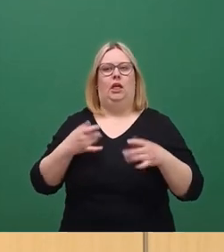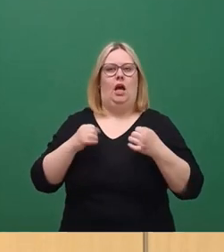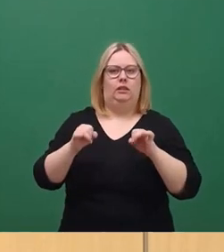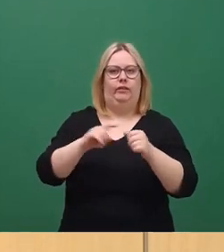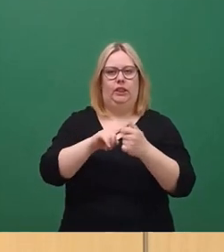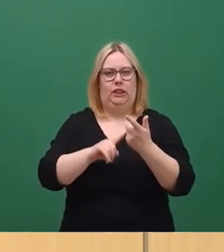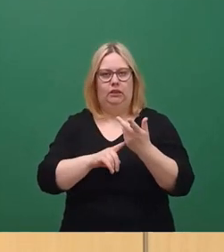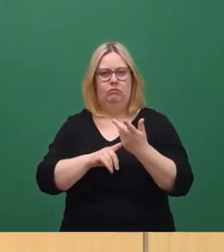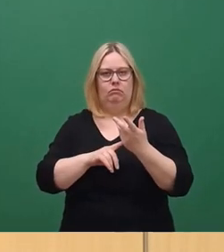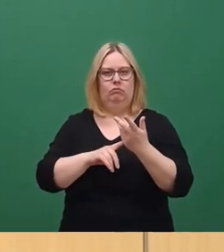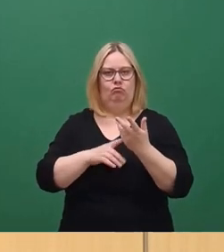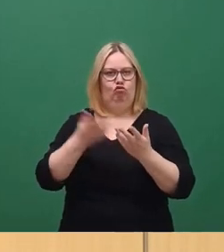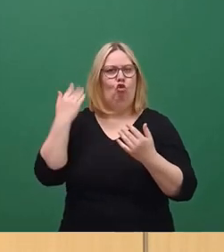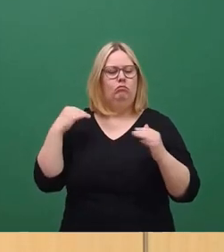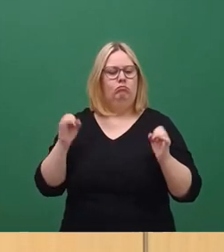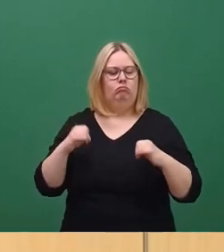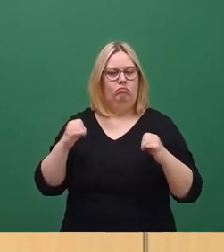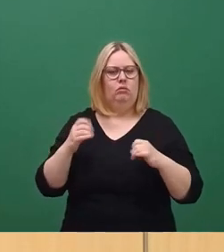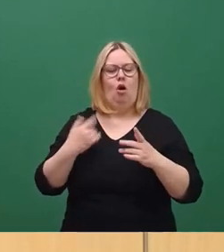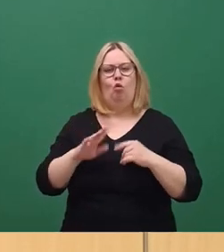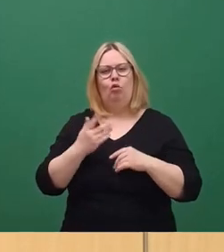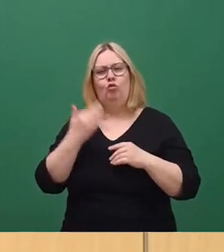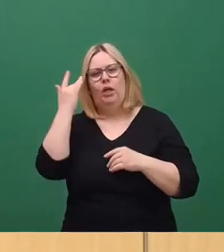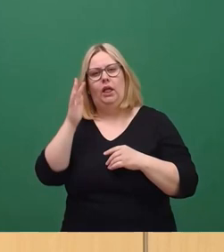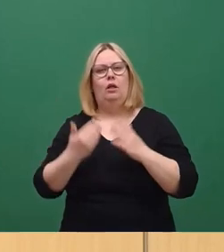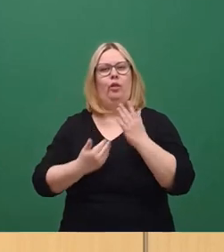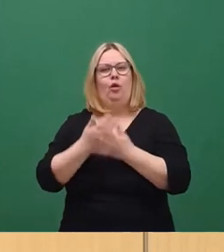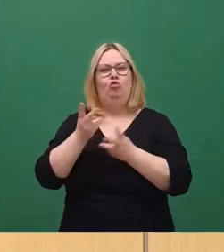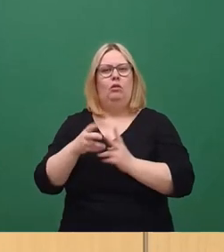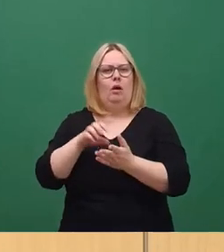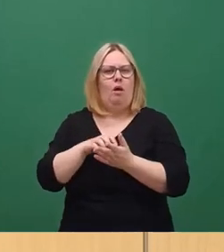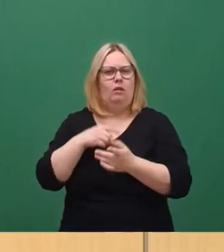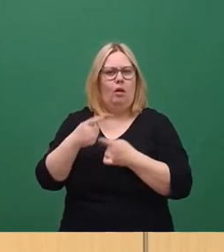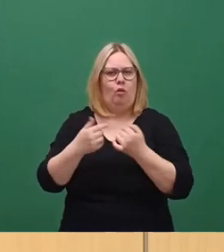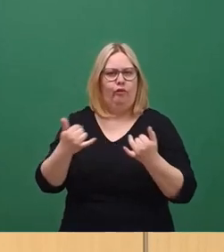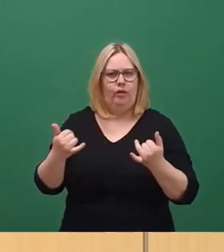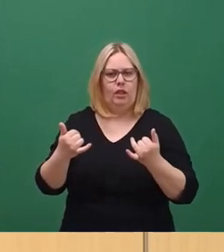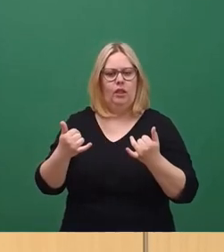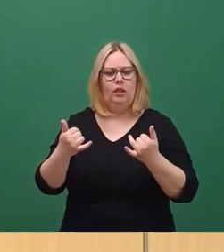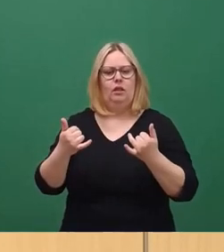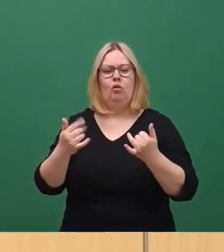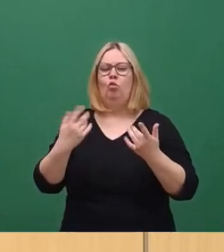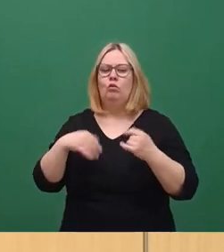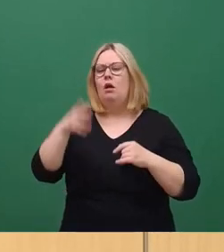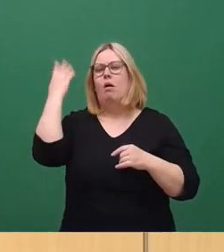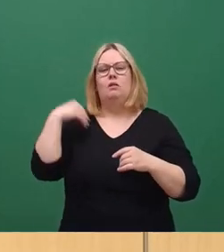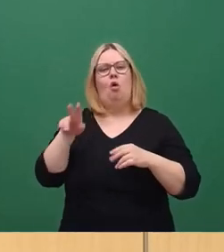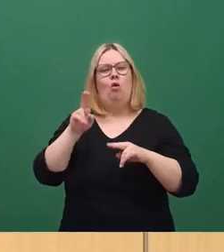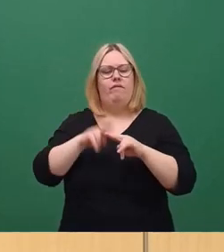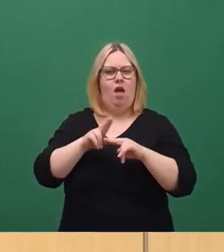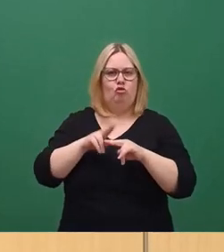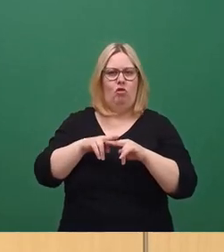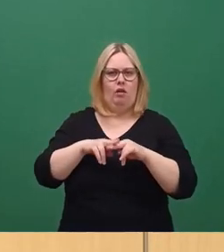mit der Zukunft des Neustädter Marktes befassen. Es gab ein großes Werkstattverfahren angestoßen,